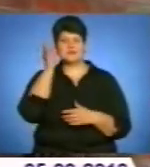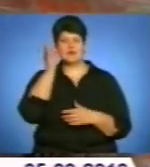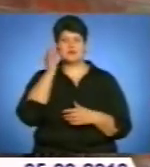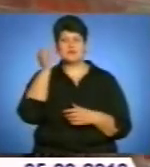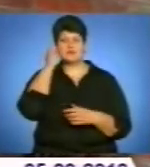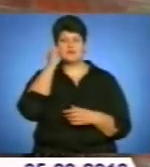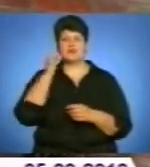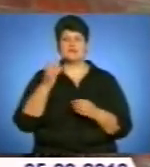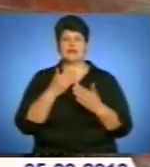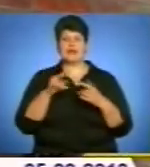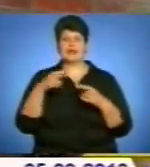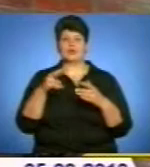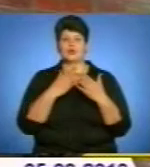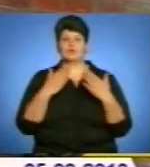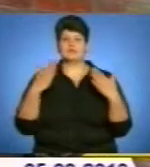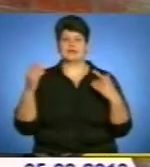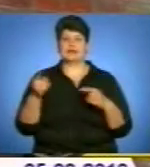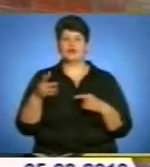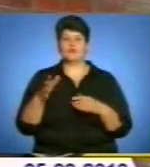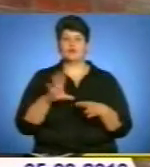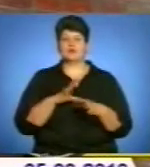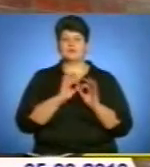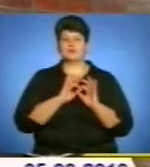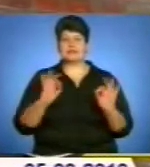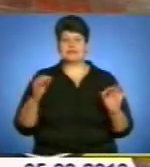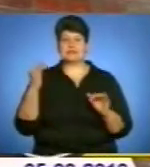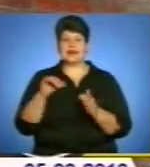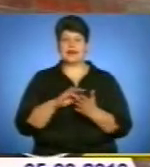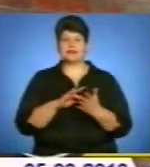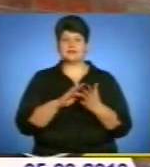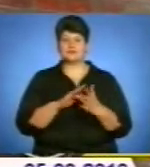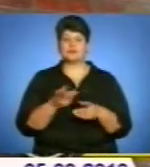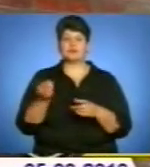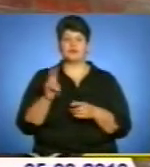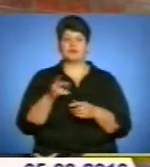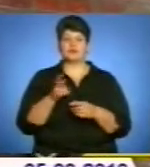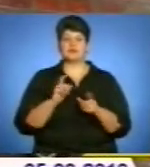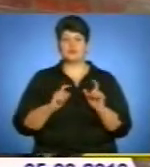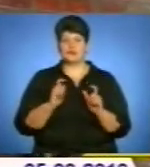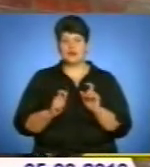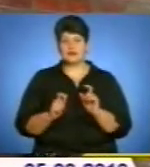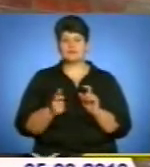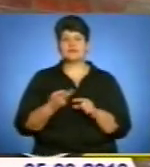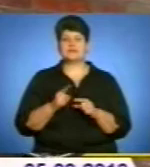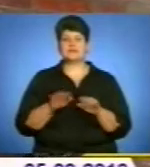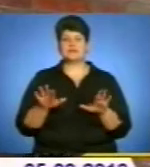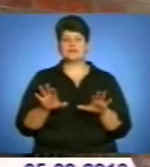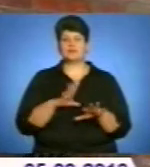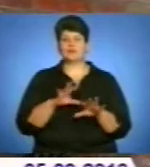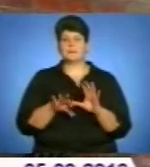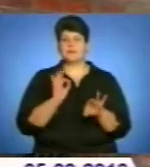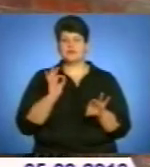літературний музей Тернопілля. Прекрасна екскурсія була, планує пройти з друзями, планує пройти зі студентами. Тобто, насправді, місце було також